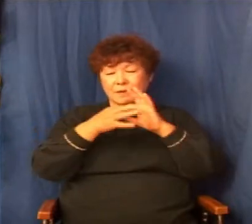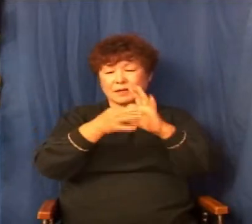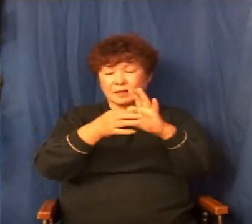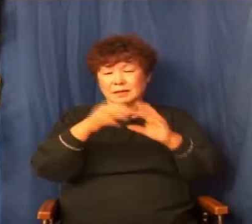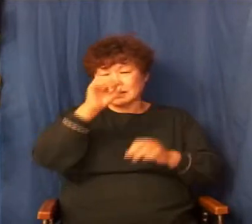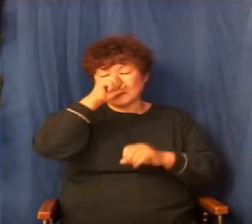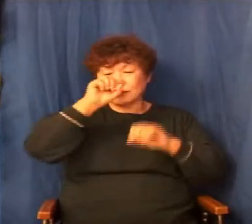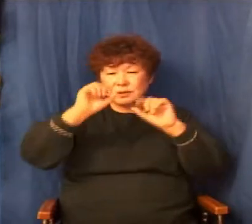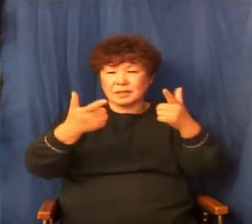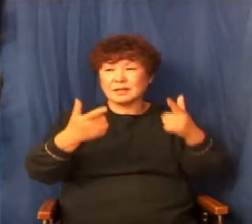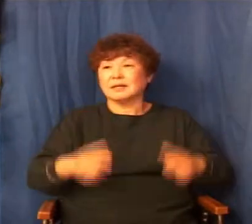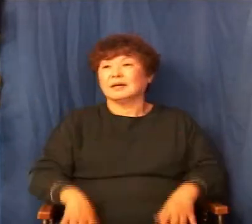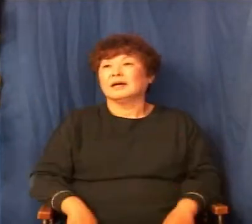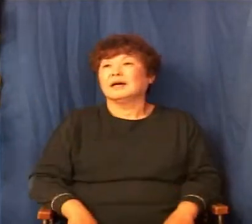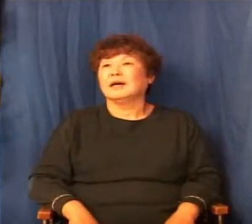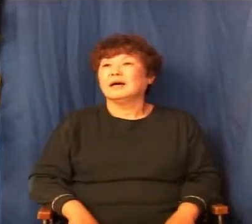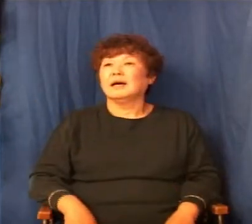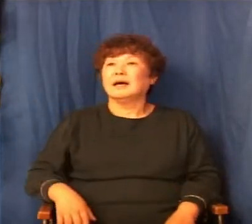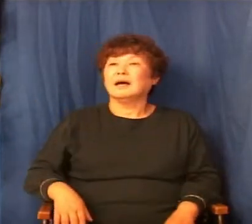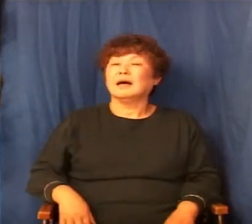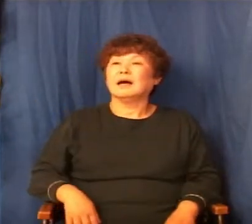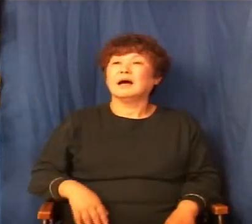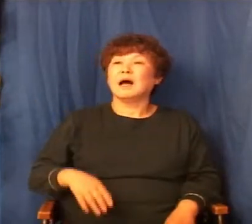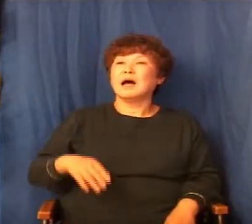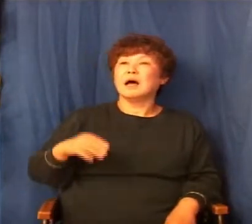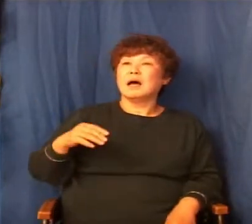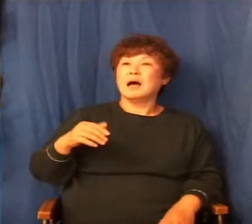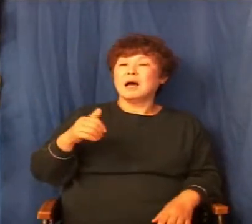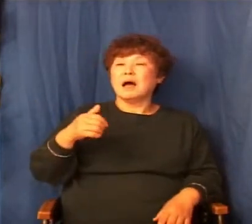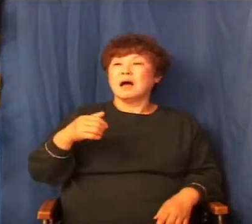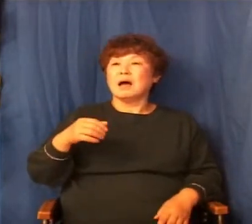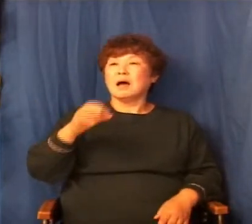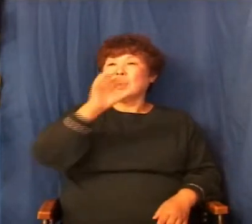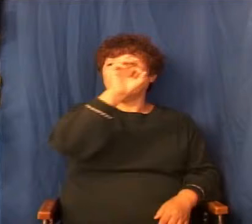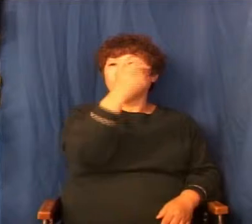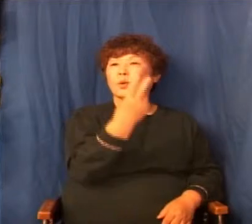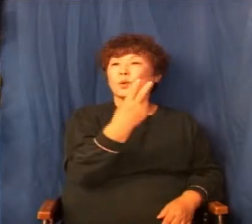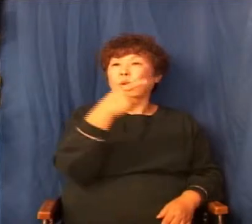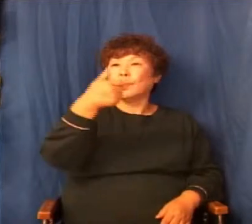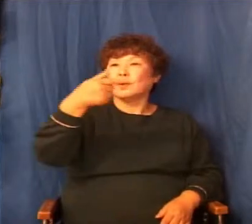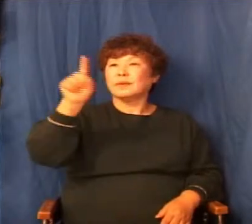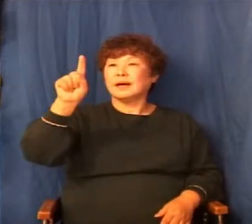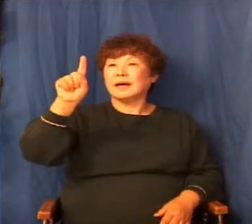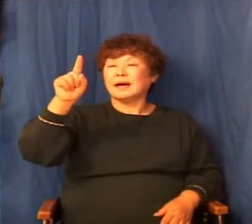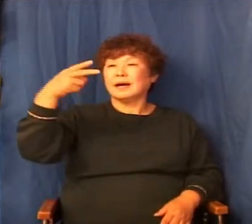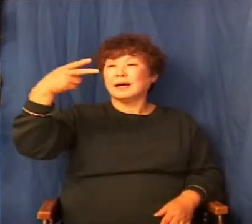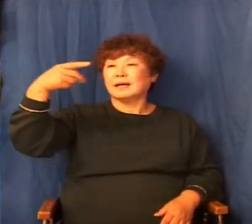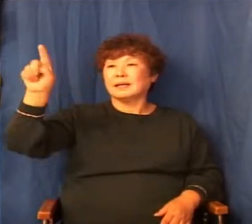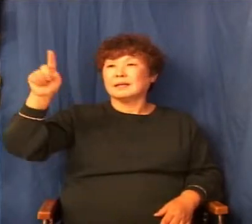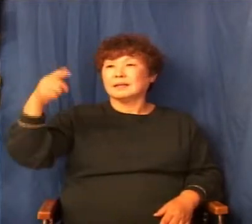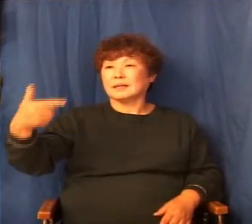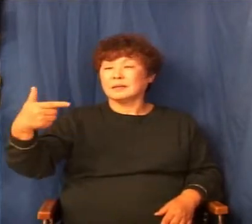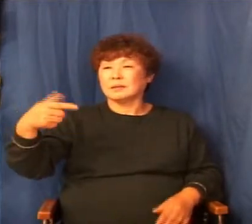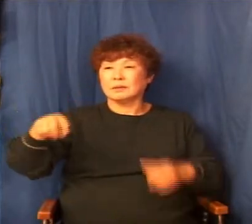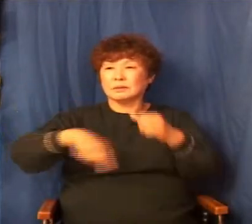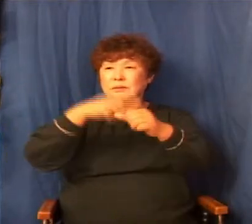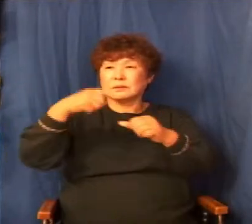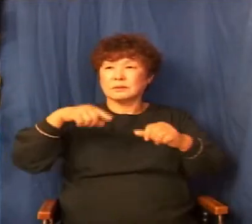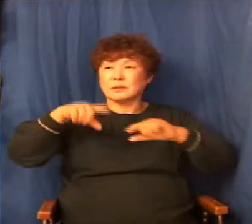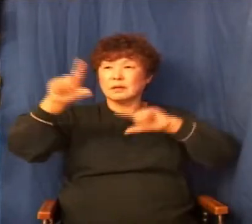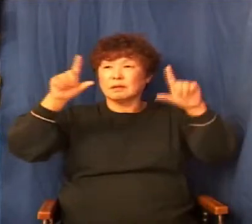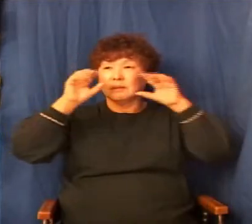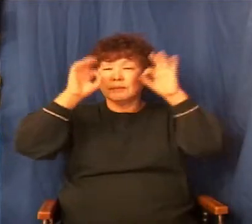지금 사울은 요나단도 아버지가 사울을 해야려고 한다는 걸 알아요. 그런데 이 상황을 보니까 지금